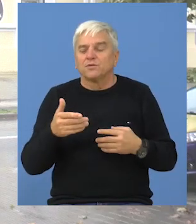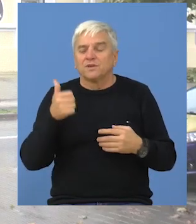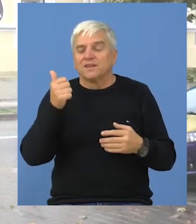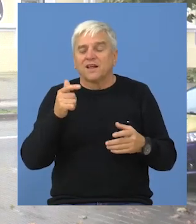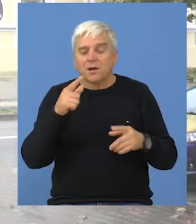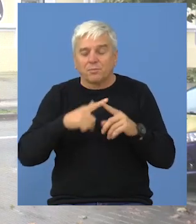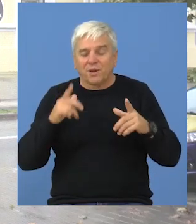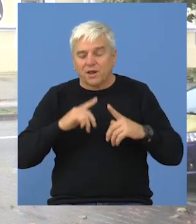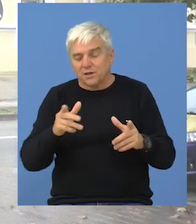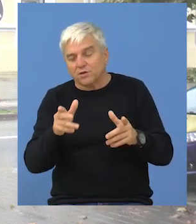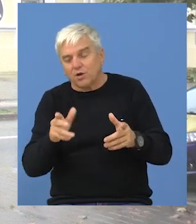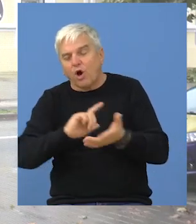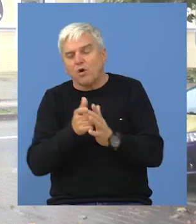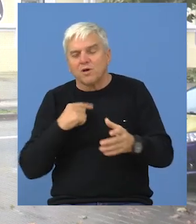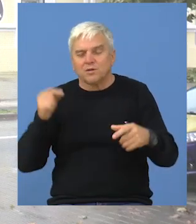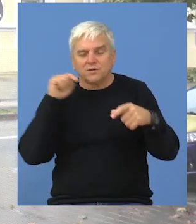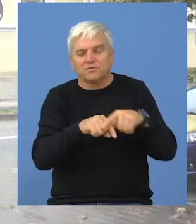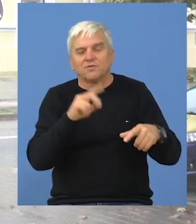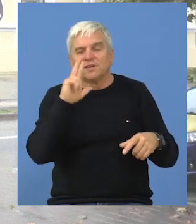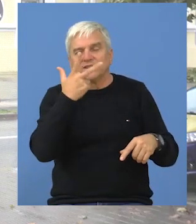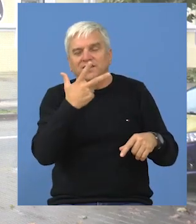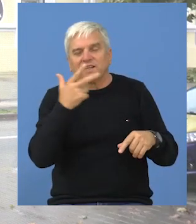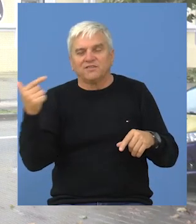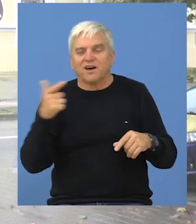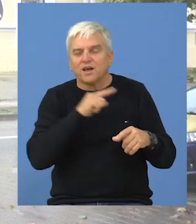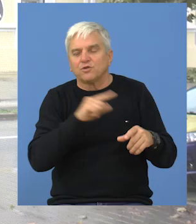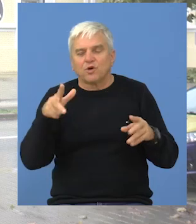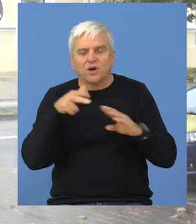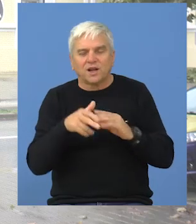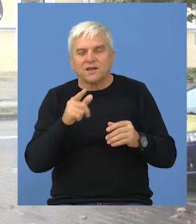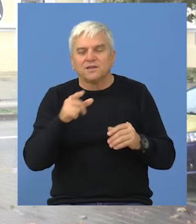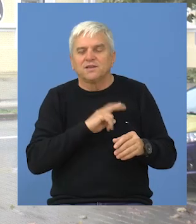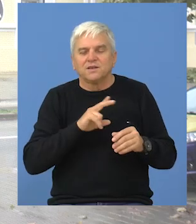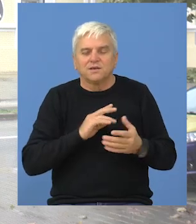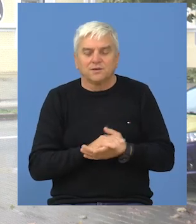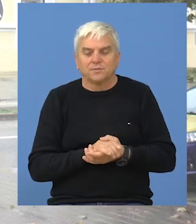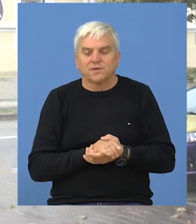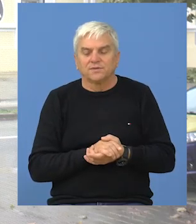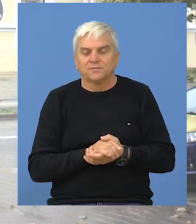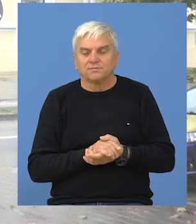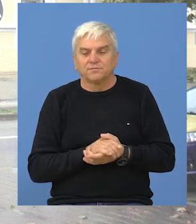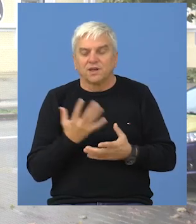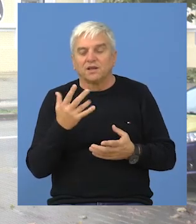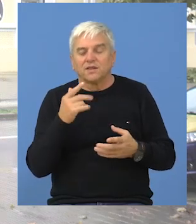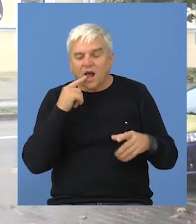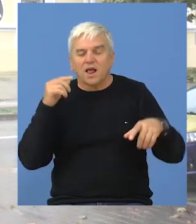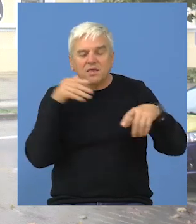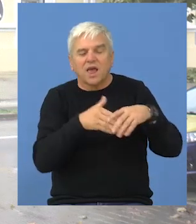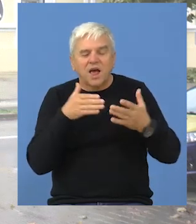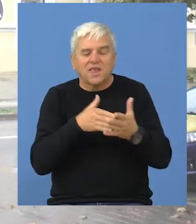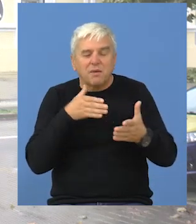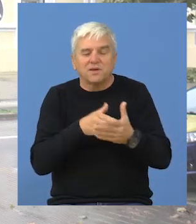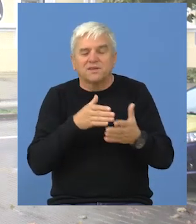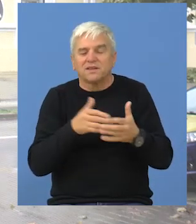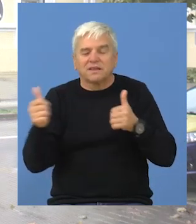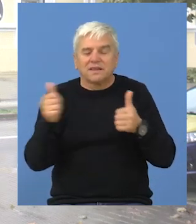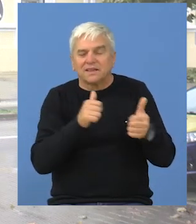nakon posle još jednog prekida, da smo uspeli da postignemo 3-2. Do kraja smo imali još neki